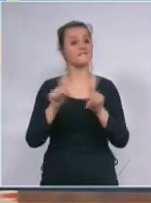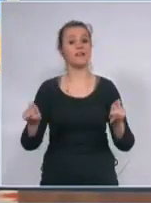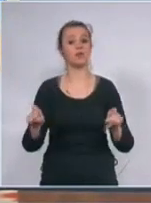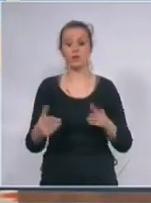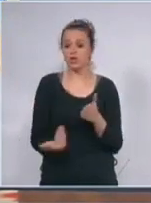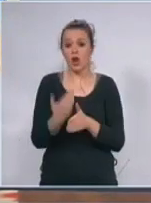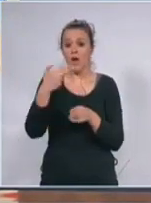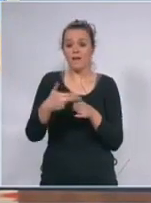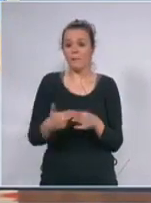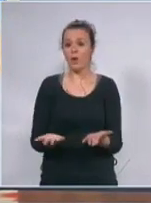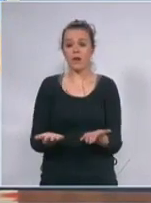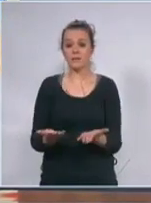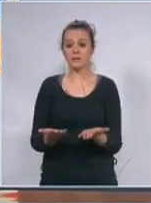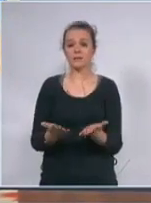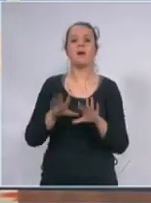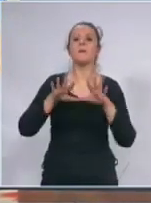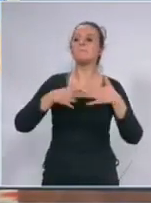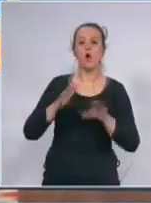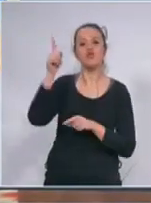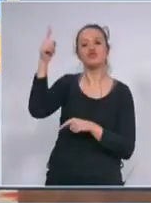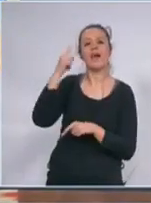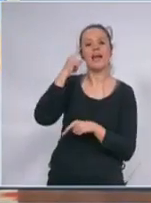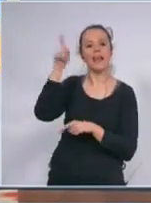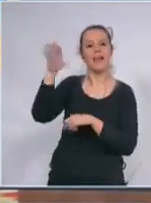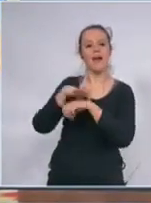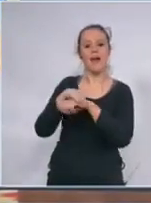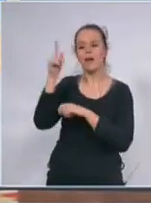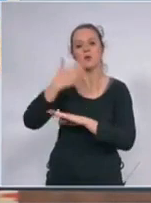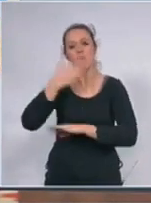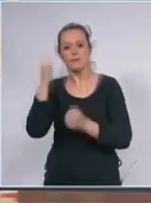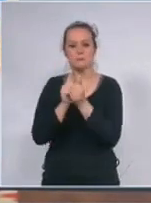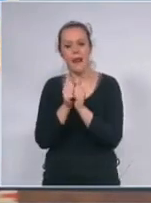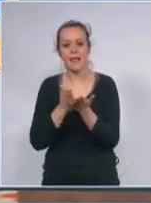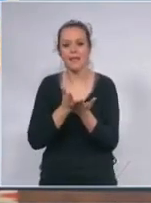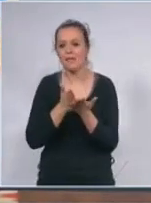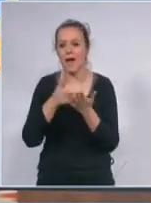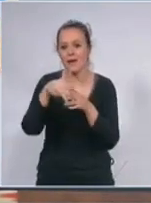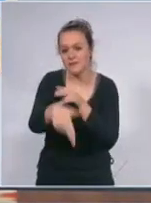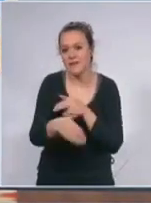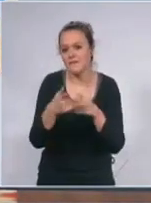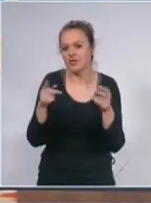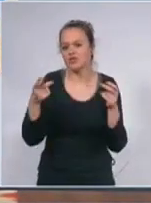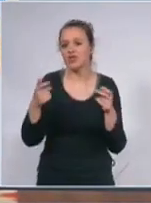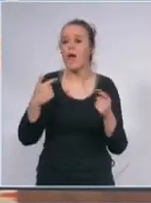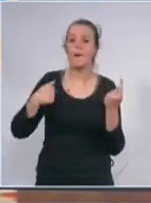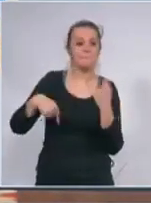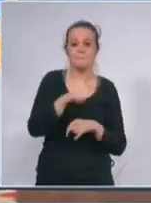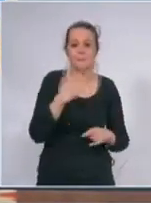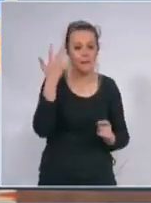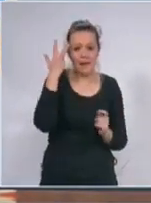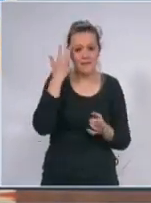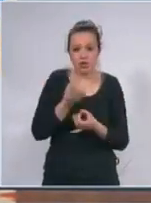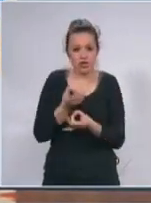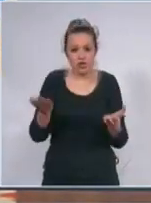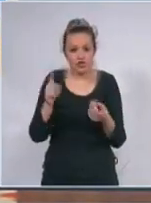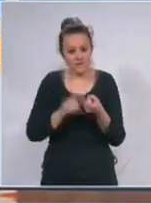možda sem kolega iz Kine koji su prigurali celu ovu priču i uspili praktično da završe epidemiju niko od nas ne zna gotovo ništa ili